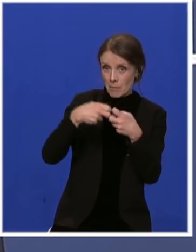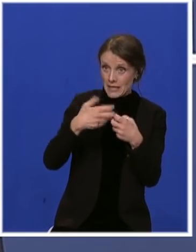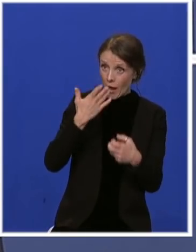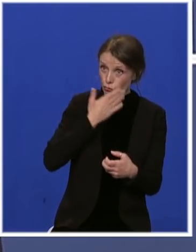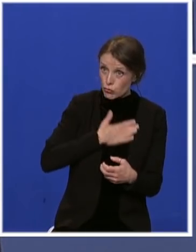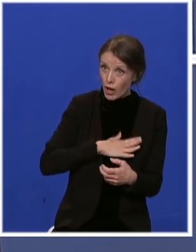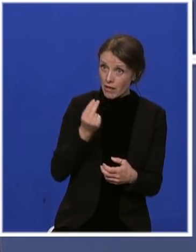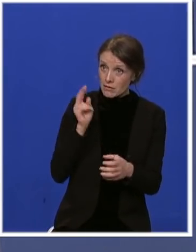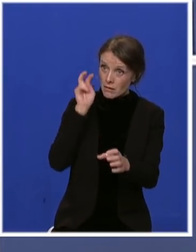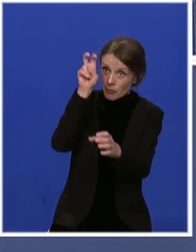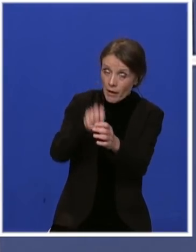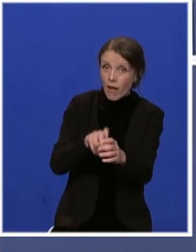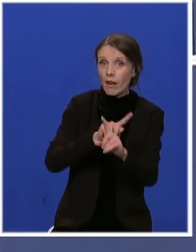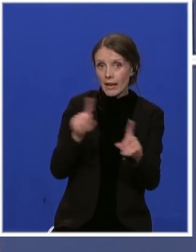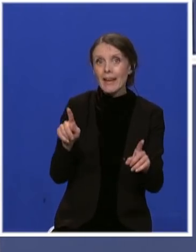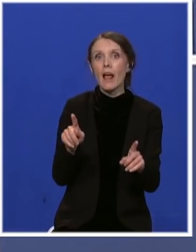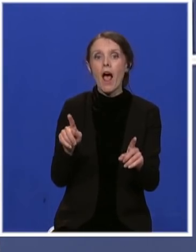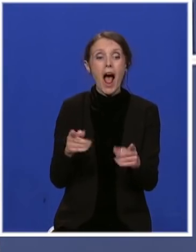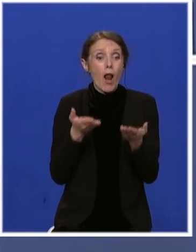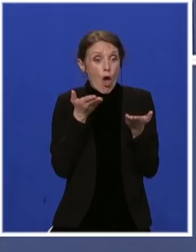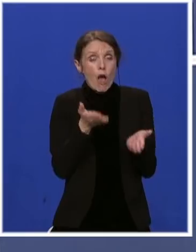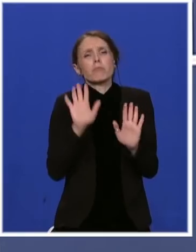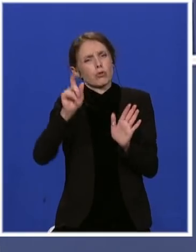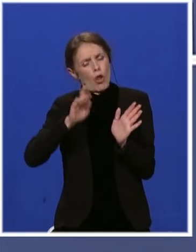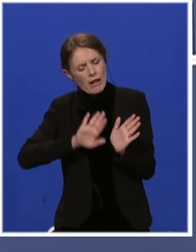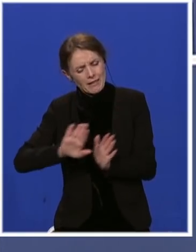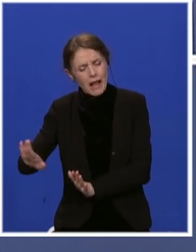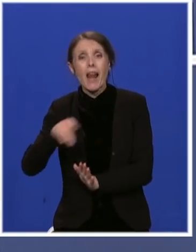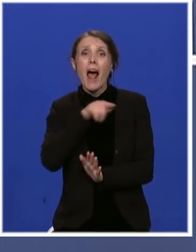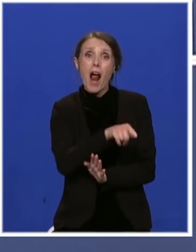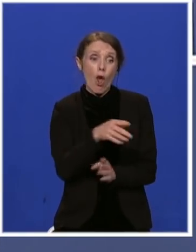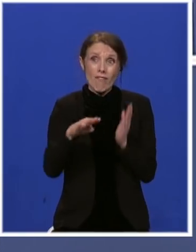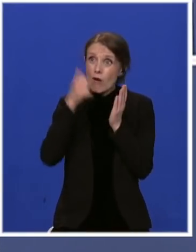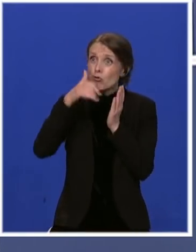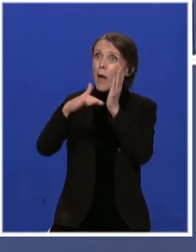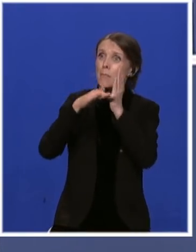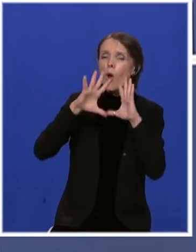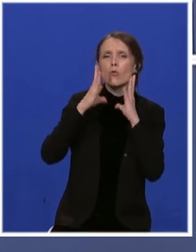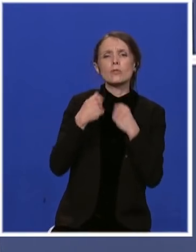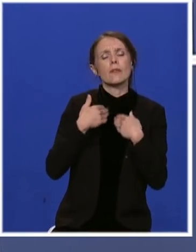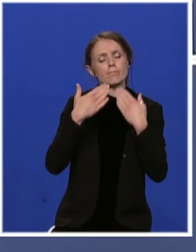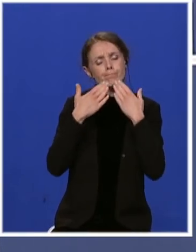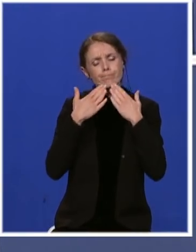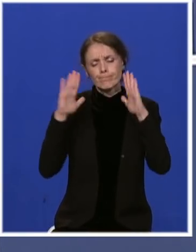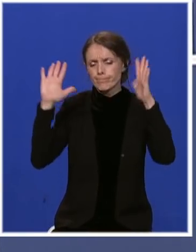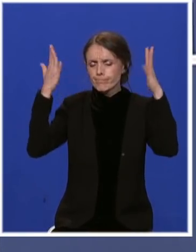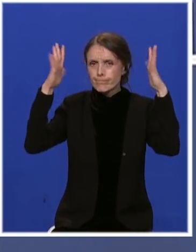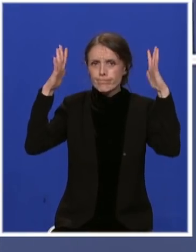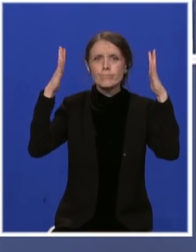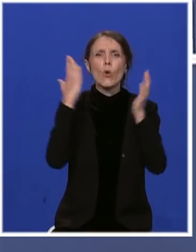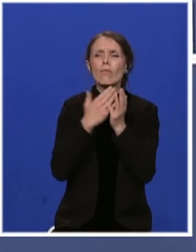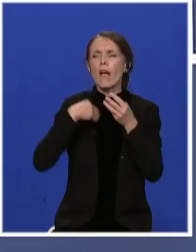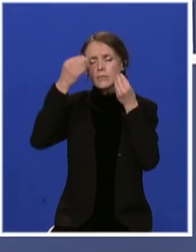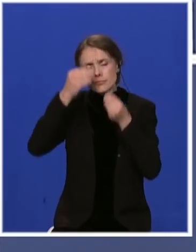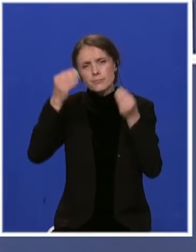pomoć je nešto čemu mi ne samo aplaudiramo već što izuzetno cenimo i što ćete moći da čujete na svakom koraku u našoj